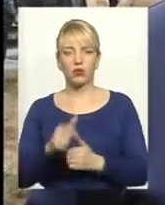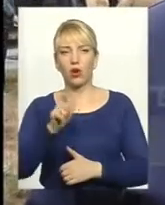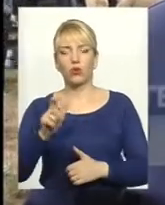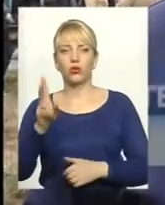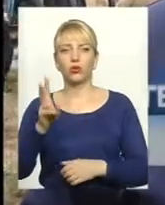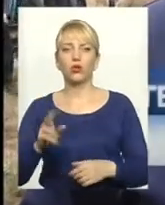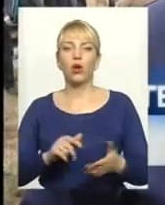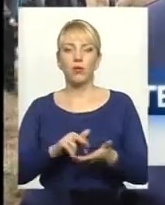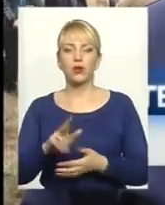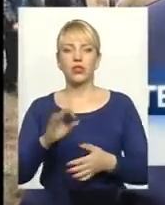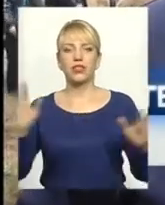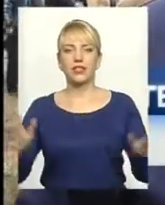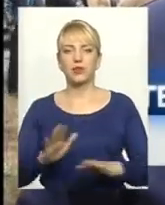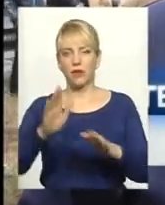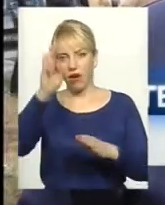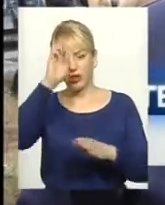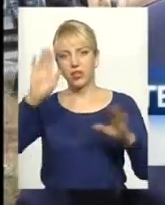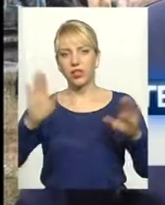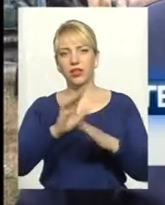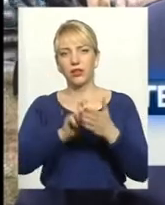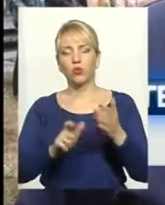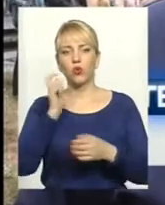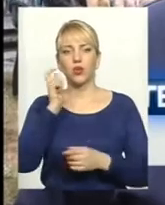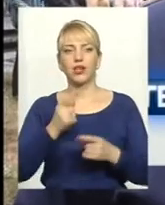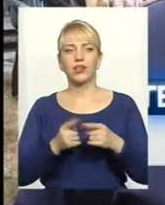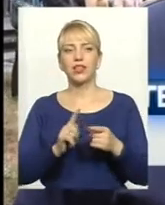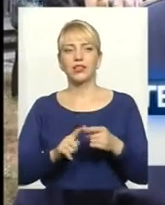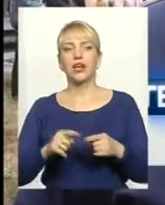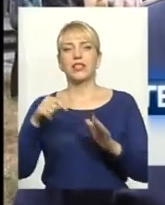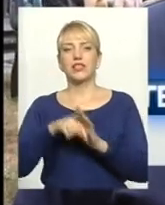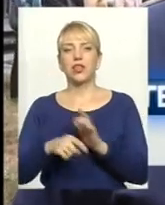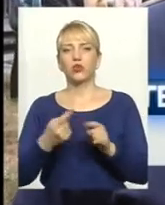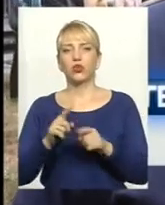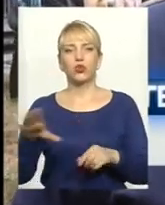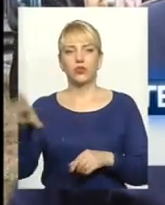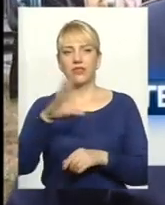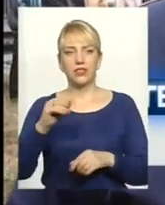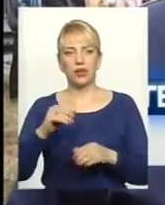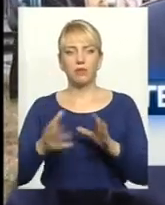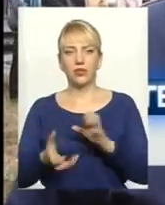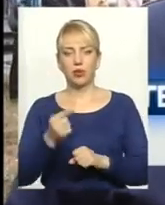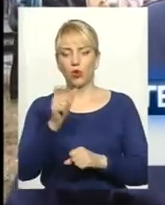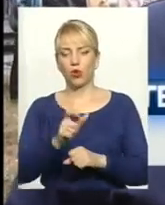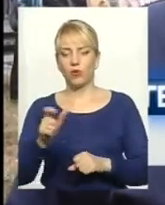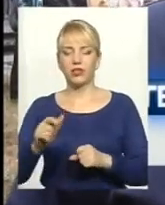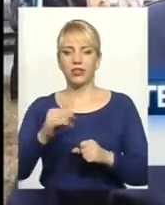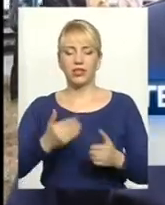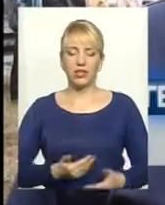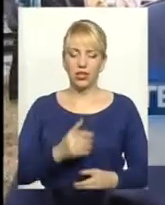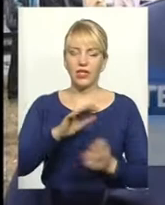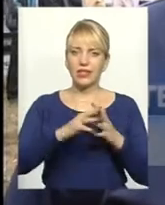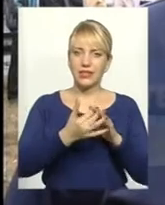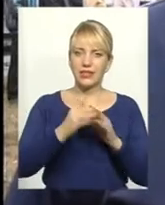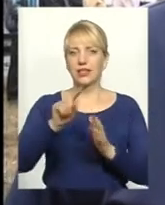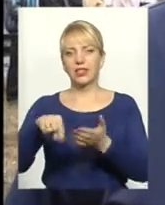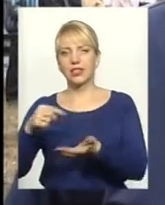прийшли на акцію, співають гімн України, а це вже знак того, що акцію підтримують всі громадяни України, і жителі, міста, і села. Тут немає,